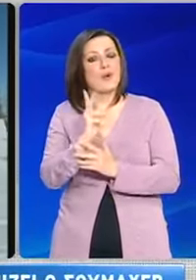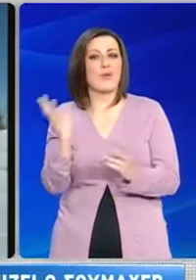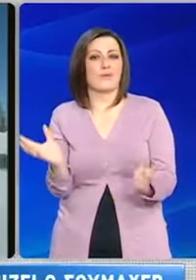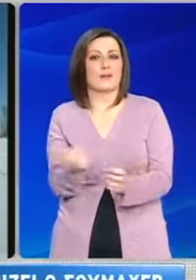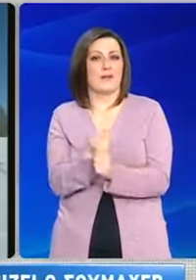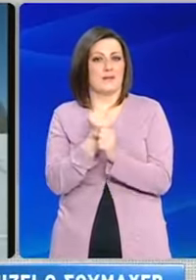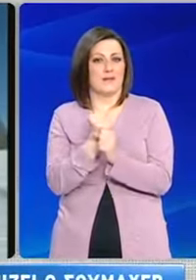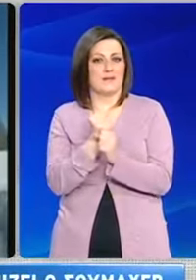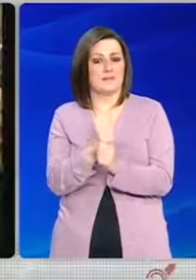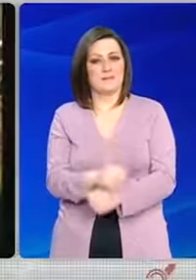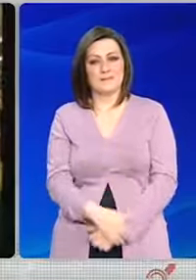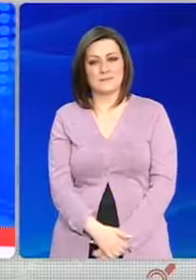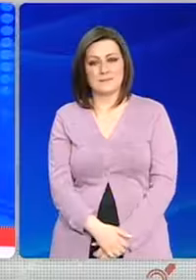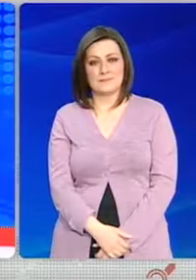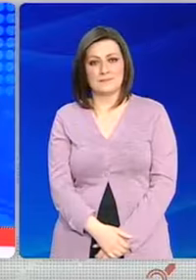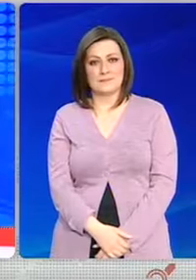είπε χαρακτηριστικά.